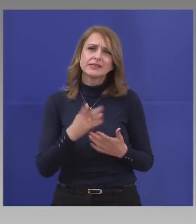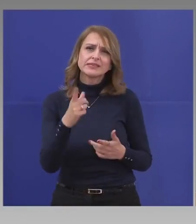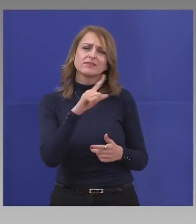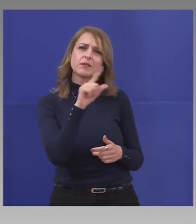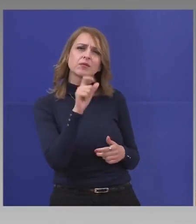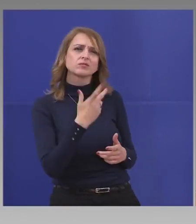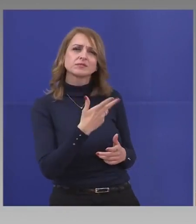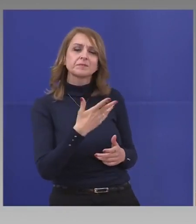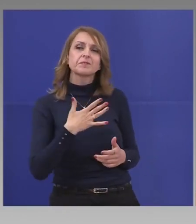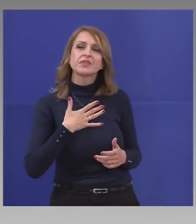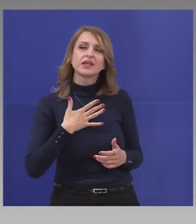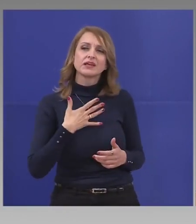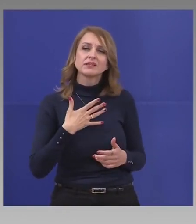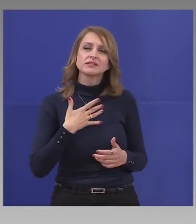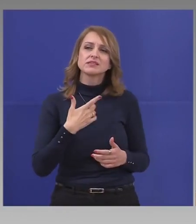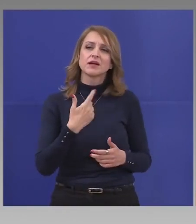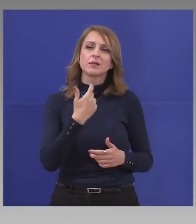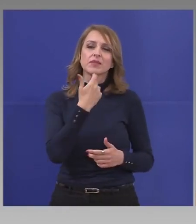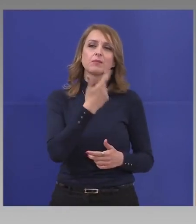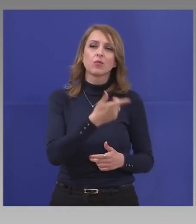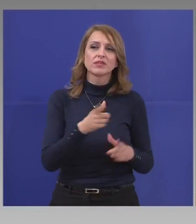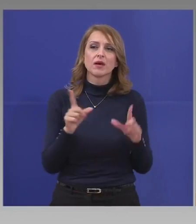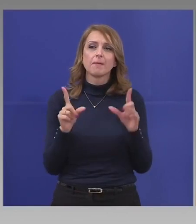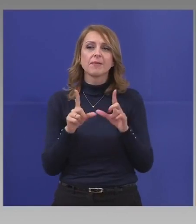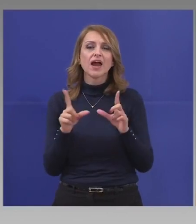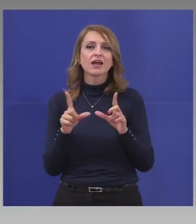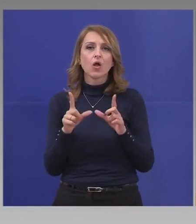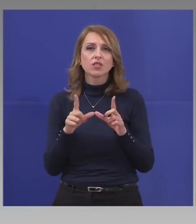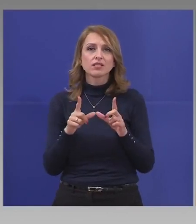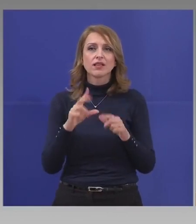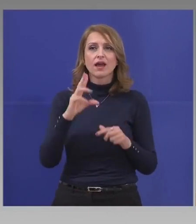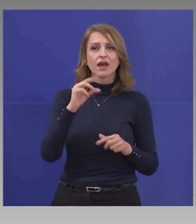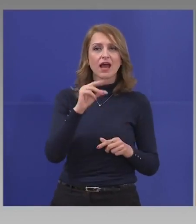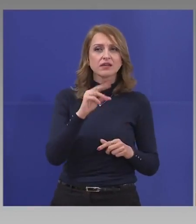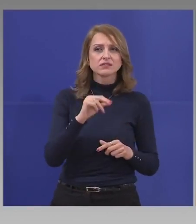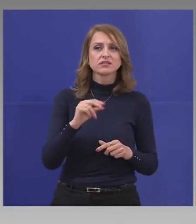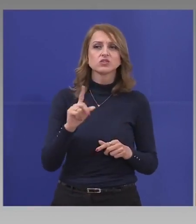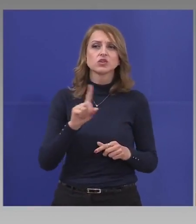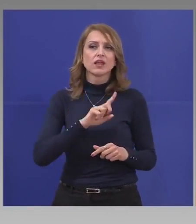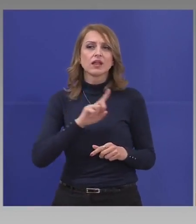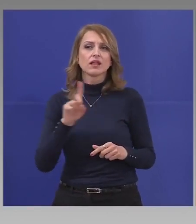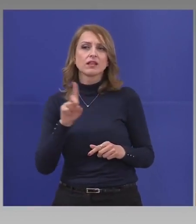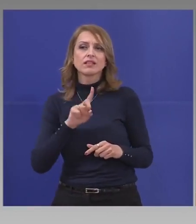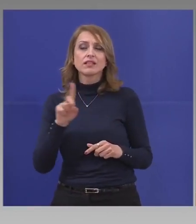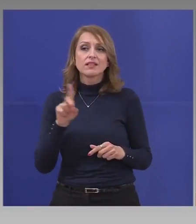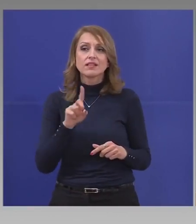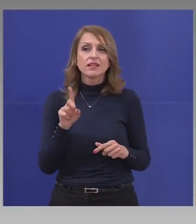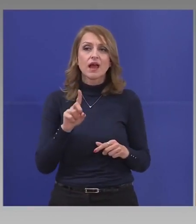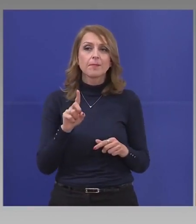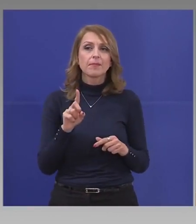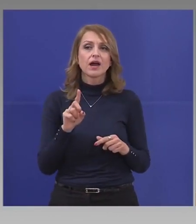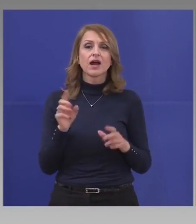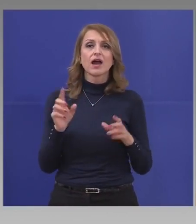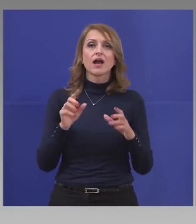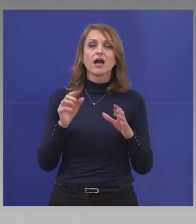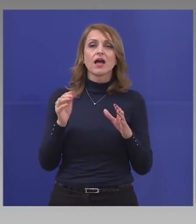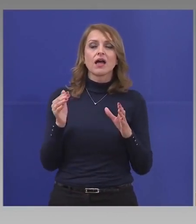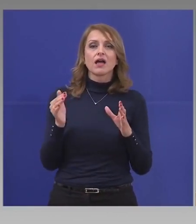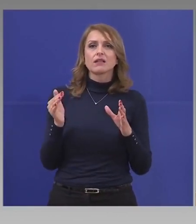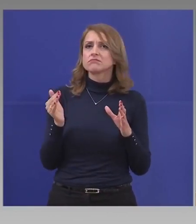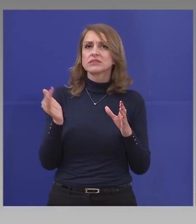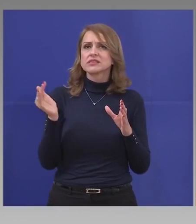попитам днес президента Макрон, каза, че няма да забрави нито един французин и нито една фирма.